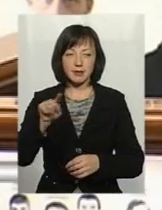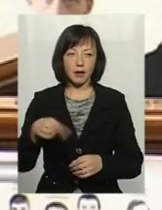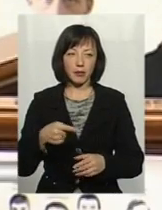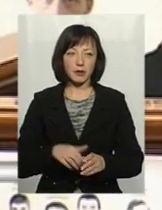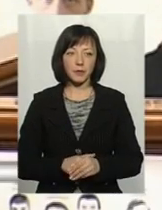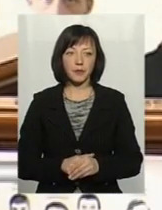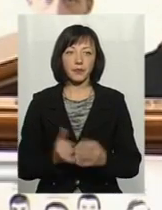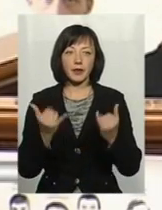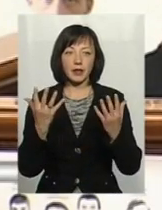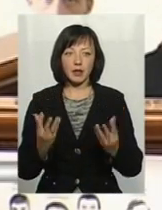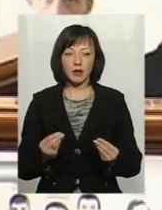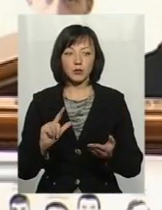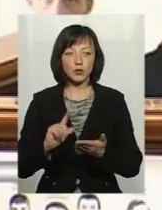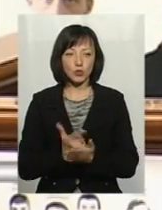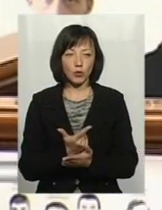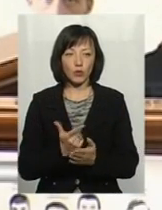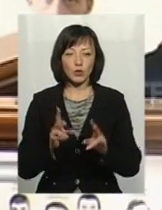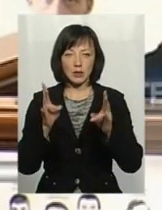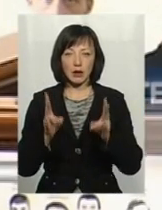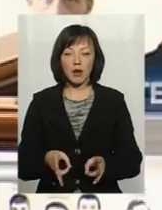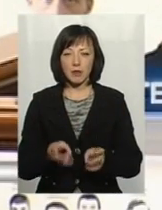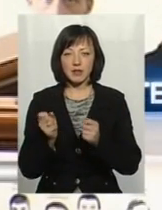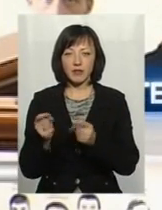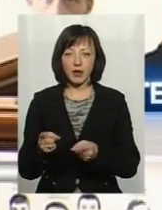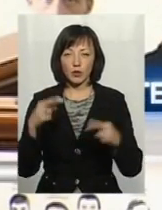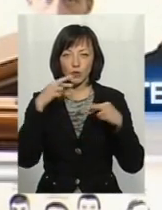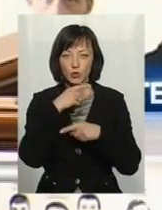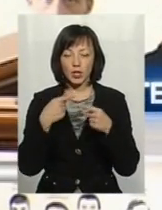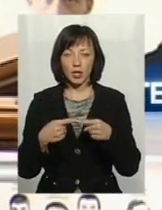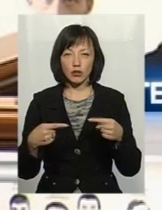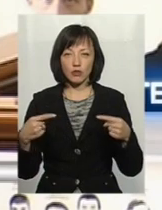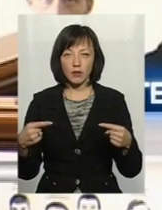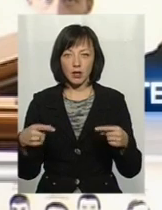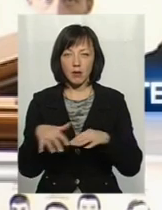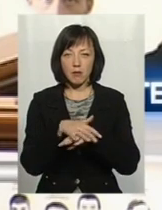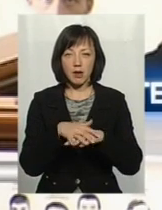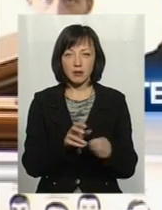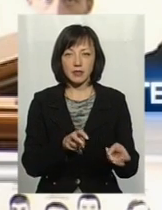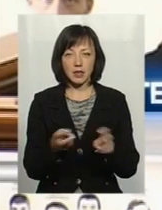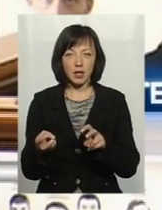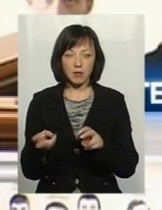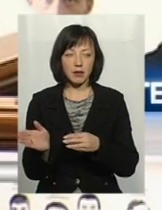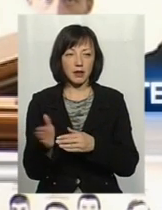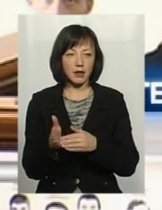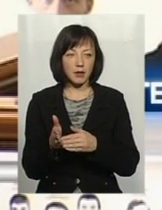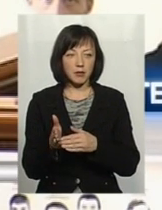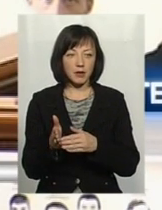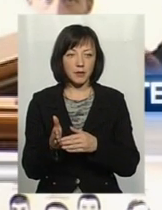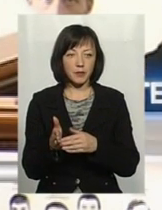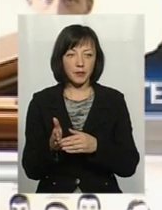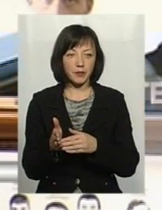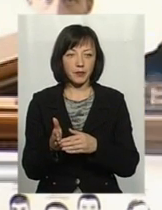Днями знову трапились викиди отруйних речовин, масова загибель риби.